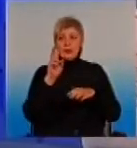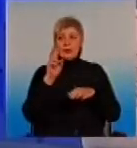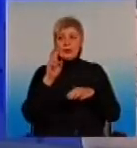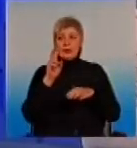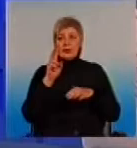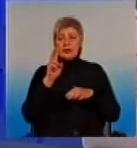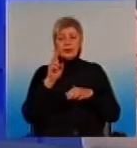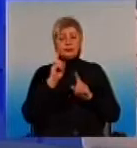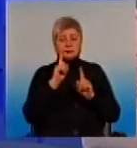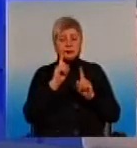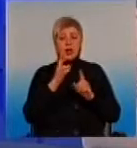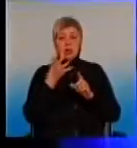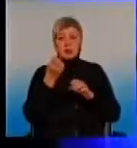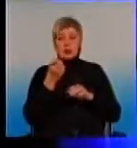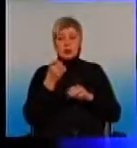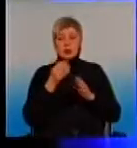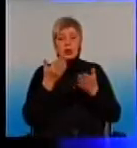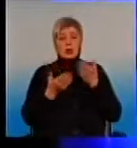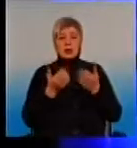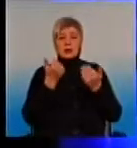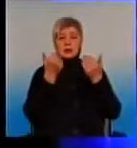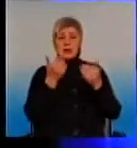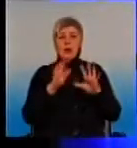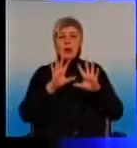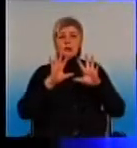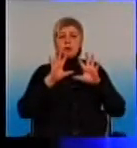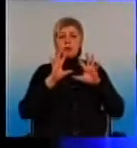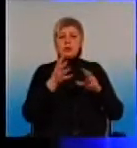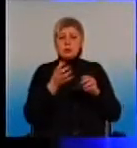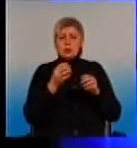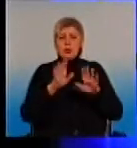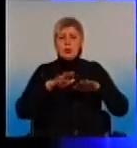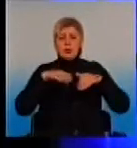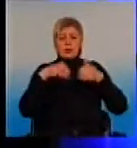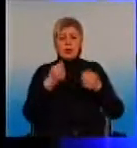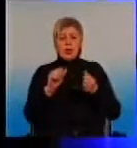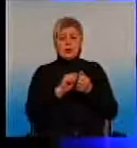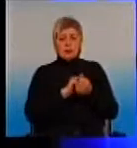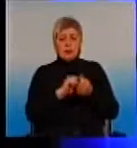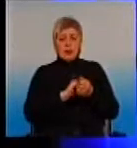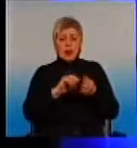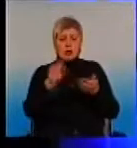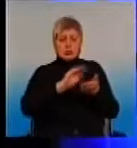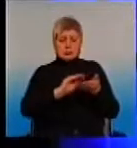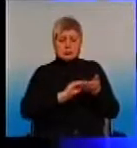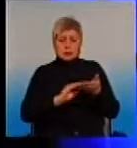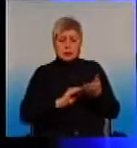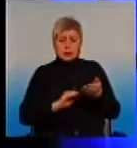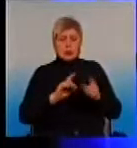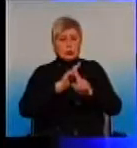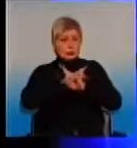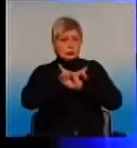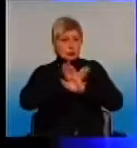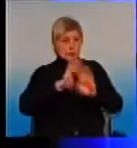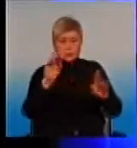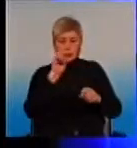а, такий момент, якщо вам, не дай Бог, діе-то предлагають заполнить в бумажному віде декларацію, не робіть цього, цього не робити.